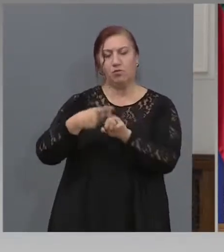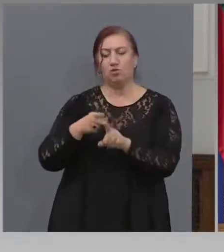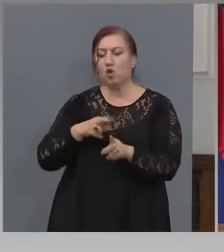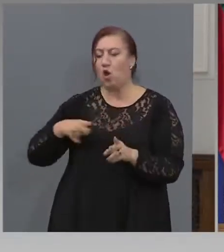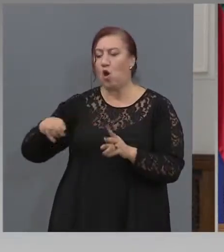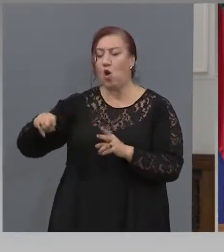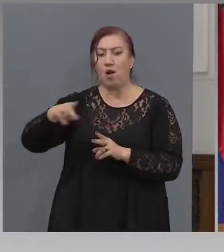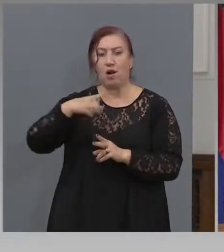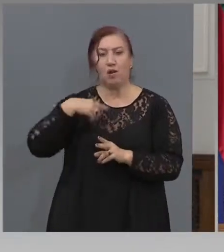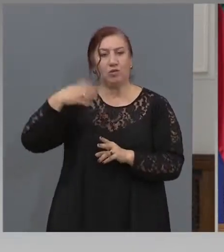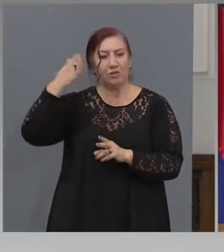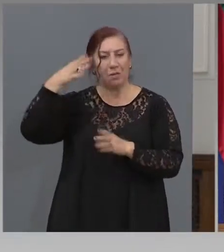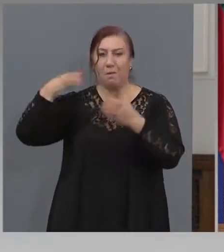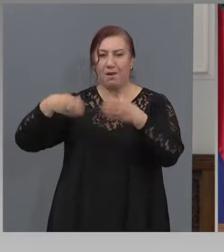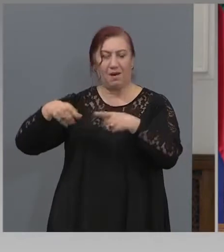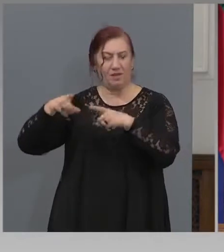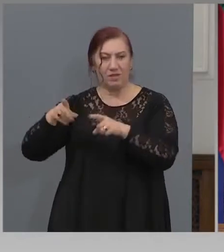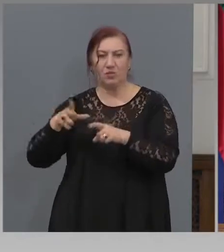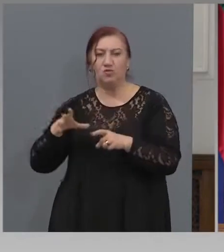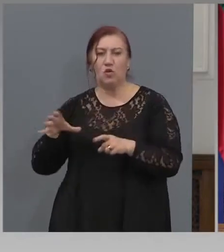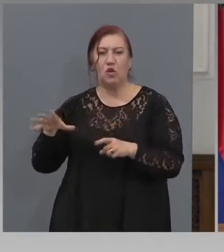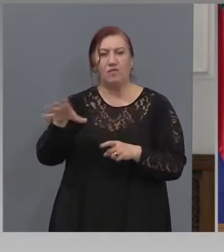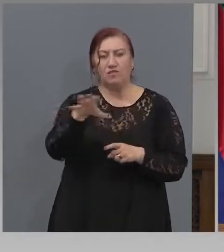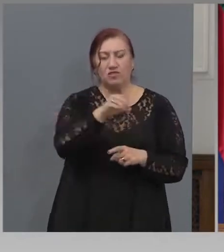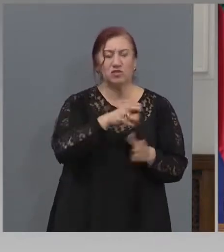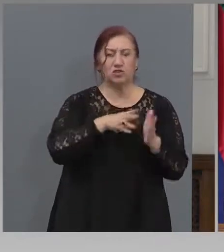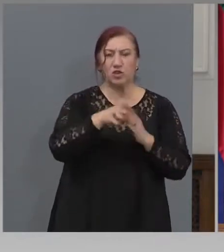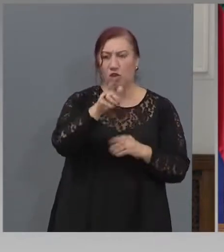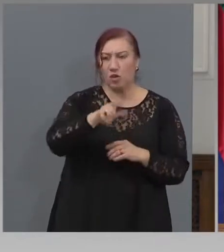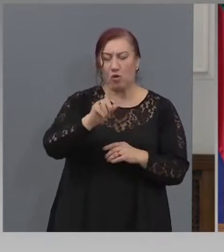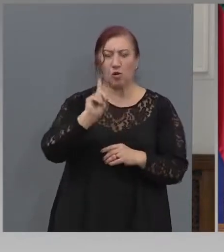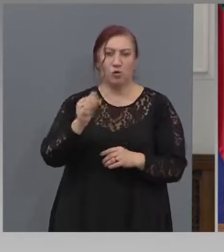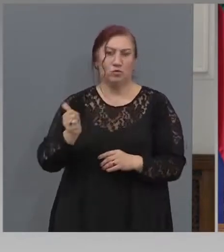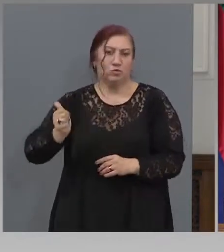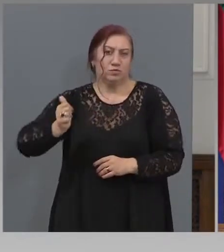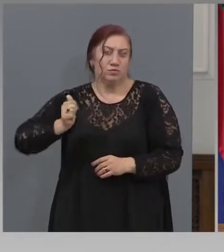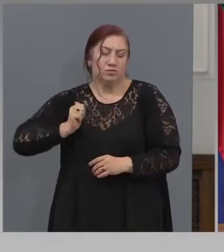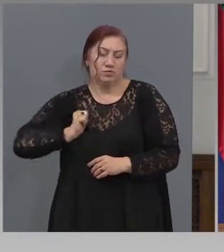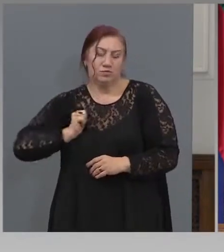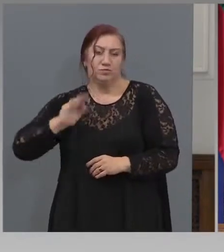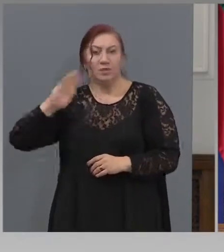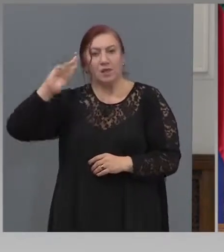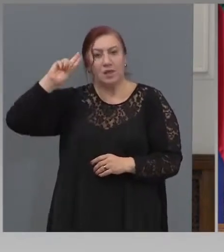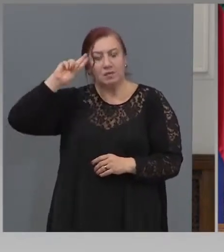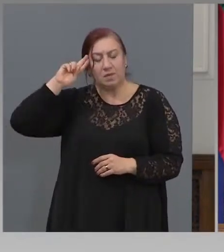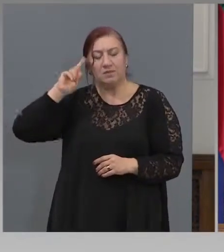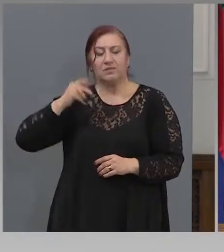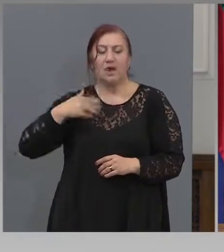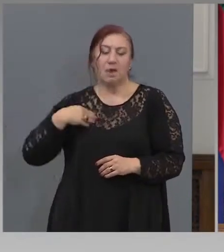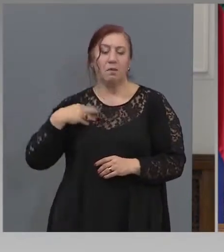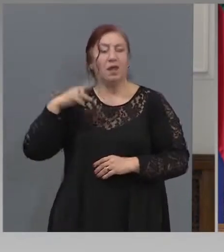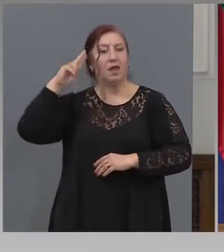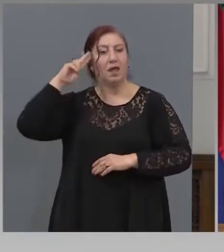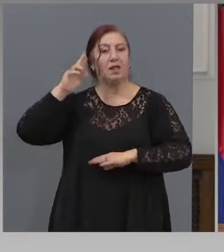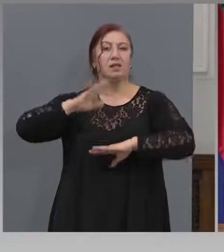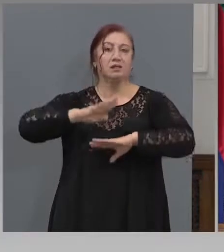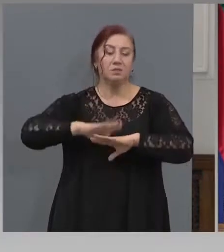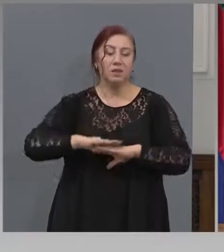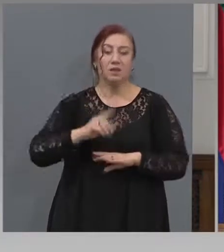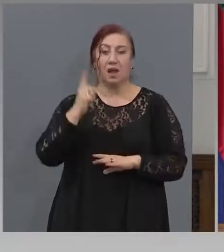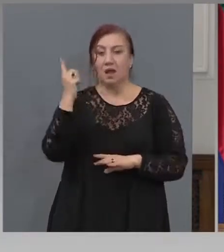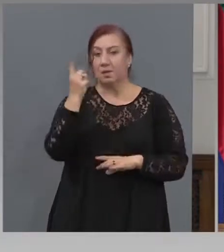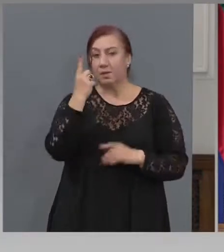всички, които спазват и са дисциплинирани, за да си опазиме нашето здраве,